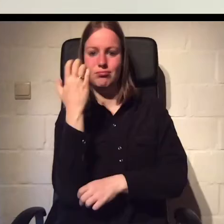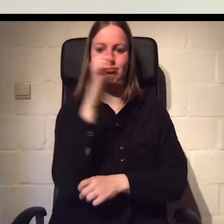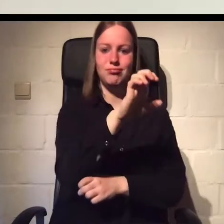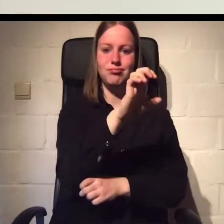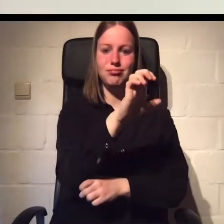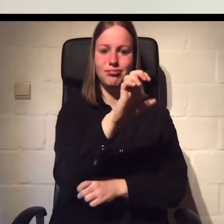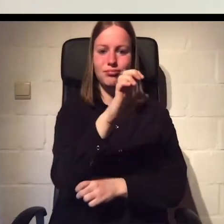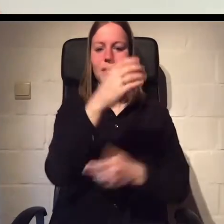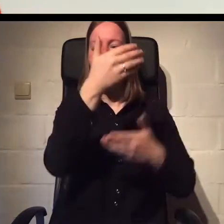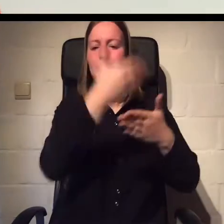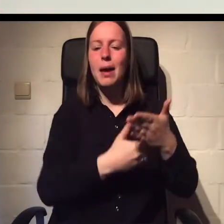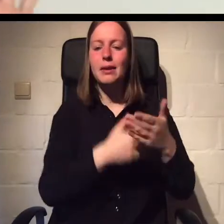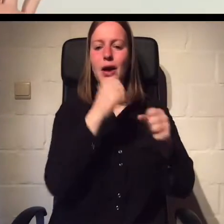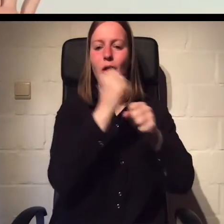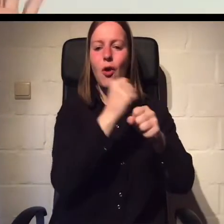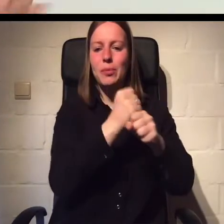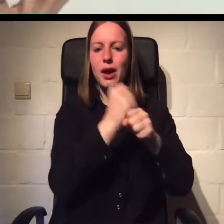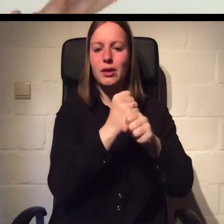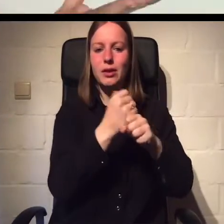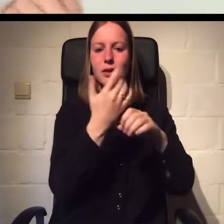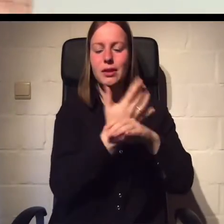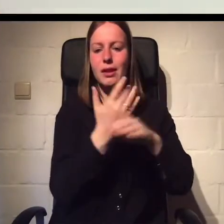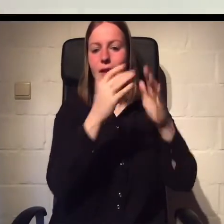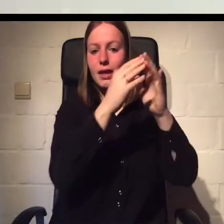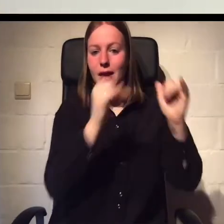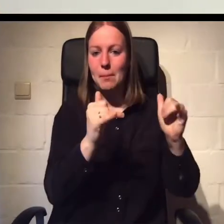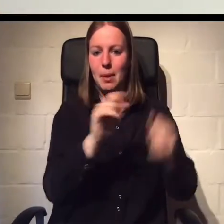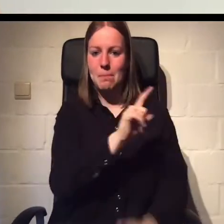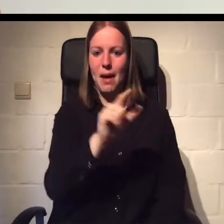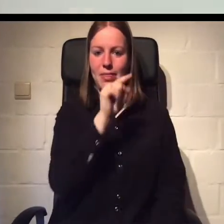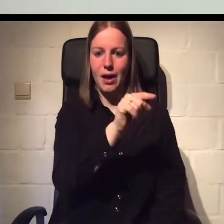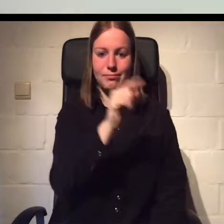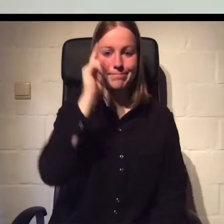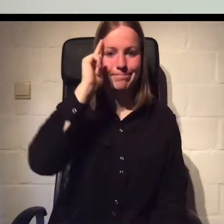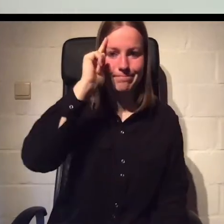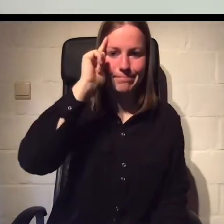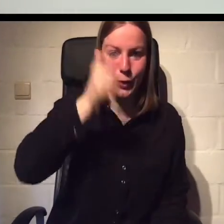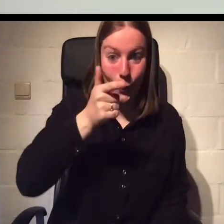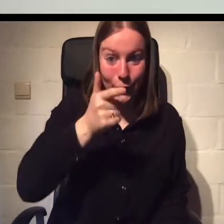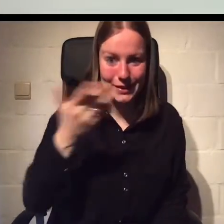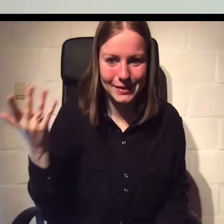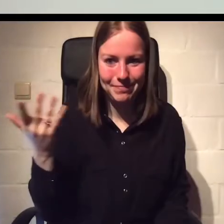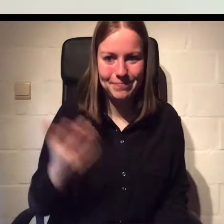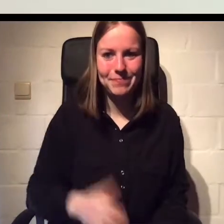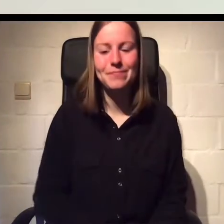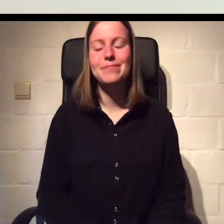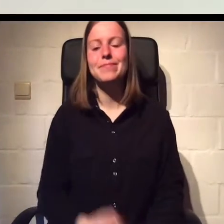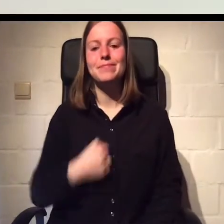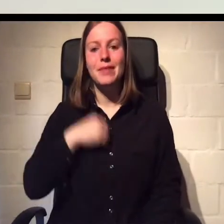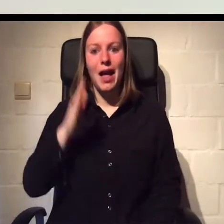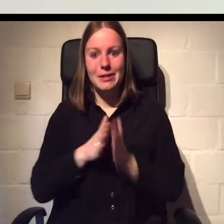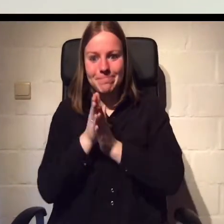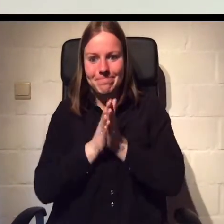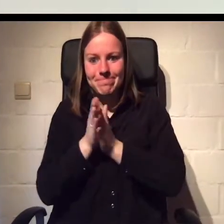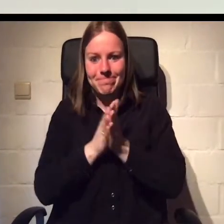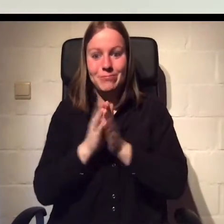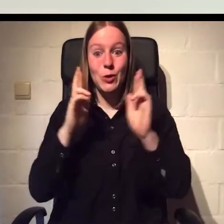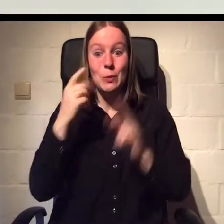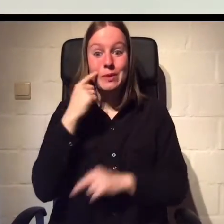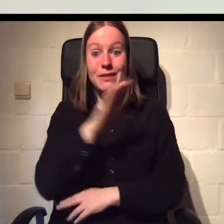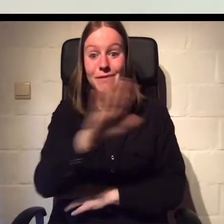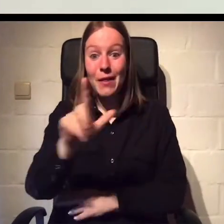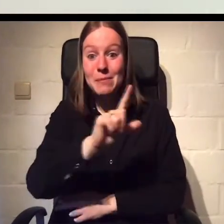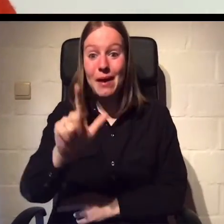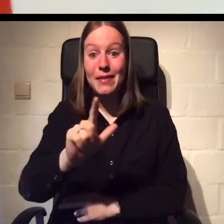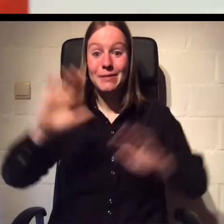opdracht op de pagina Opdrachten DigiCamp, onder maandag natuurlijk. Dat is logisch, hè? Ik kijk er alvast naar uit en ik hoop